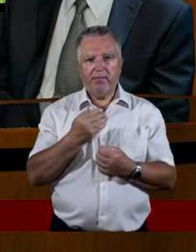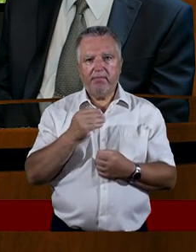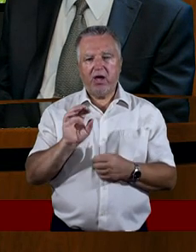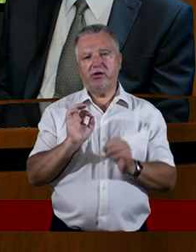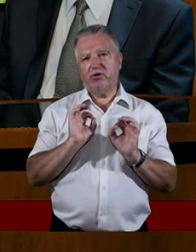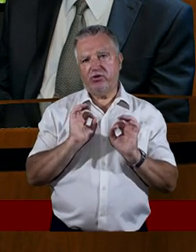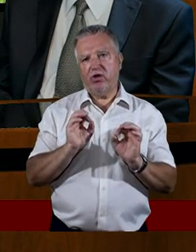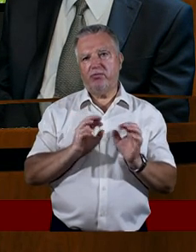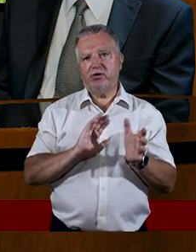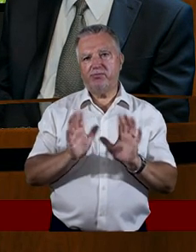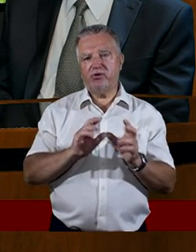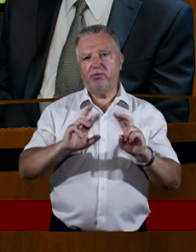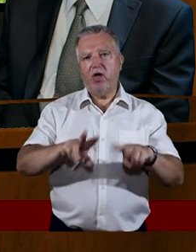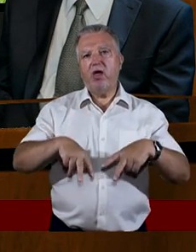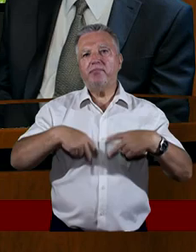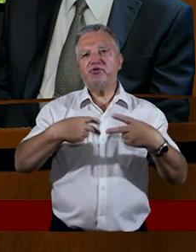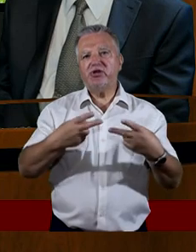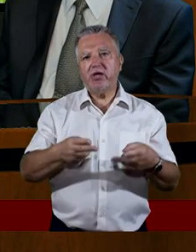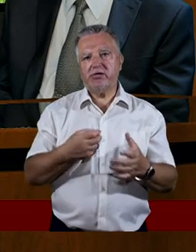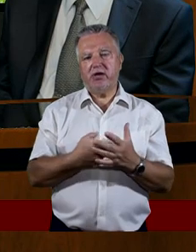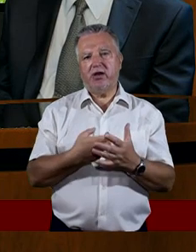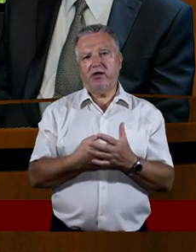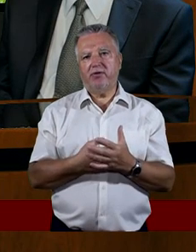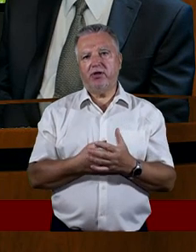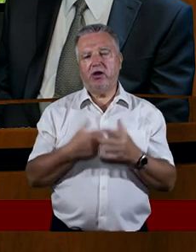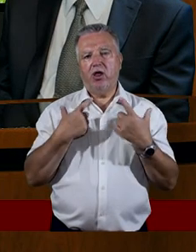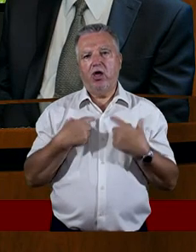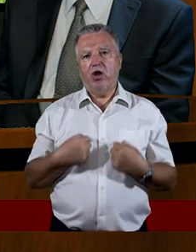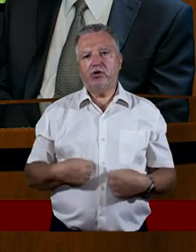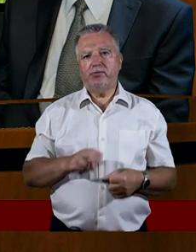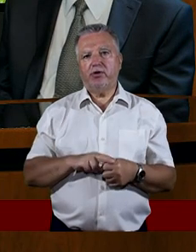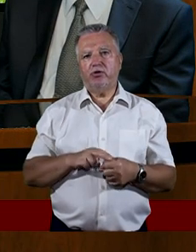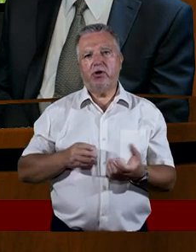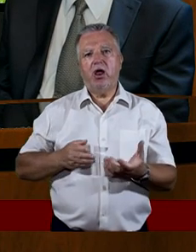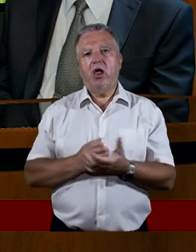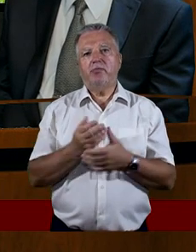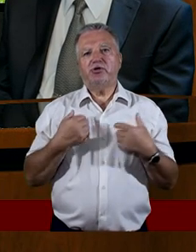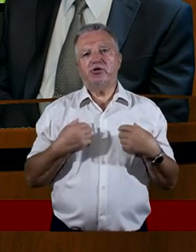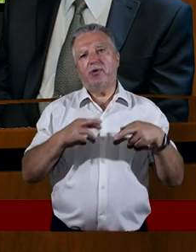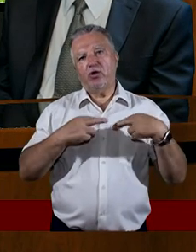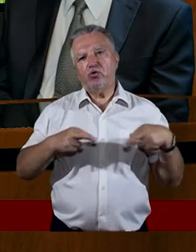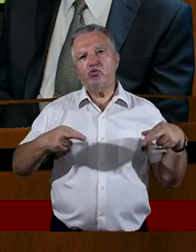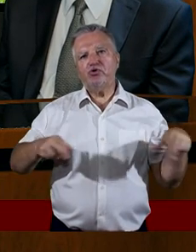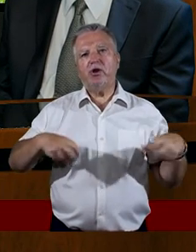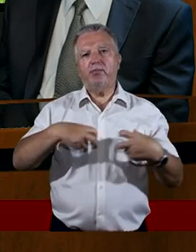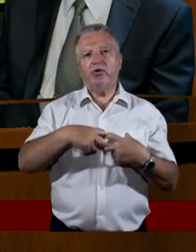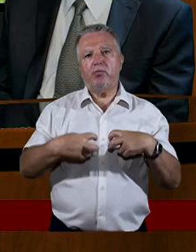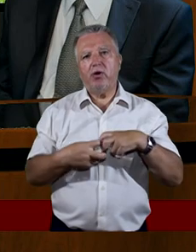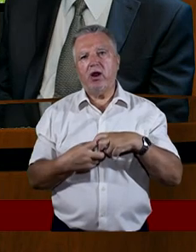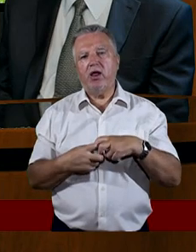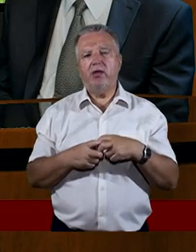fajny sposób przekazania Ewangelii osobie, która przeżywa różnego rodzaju problemy, troski,